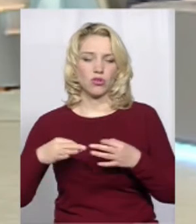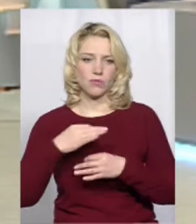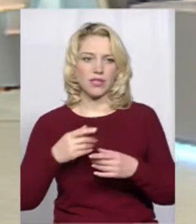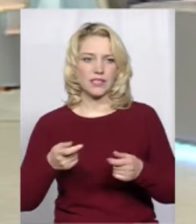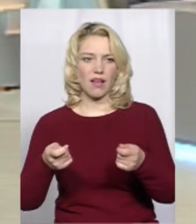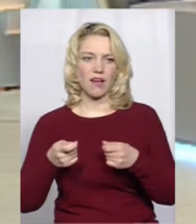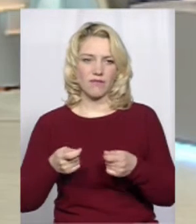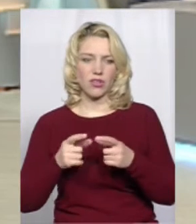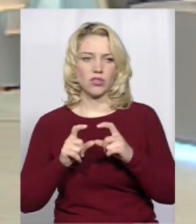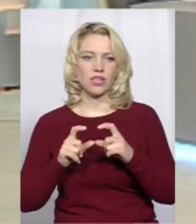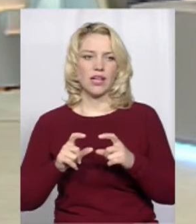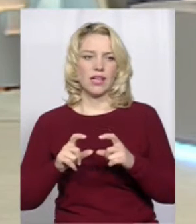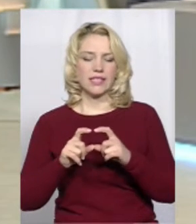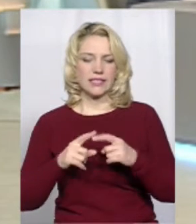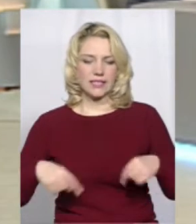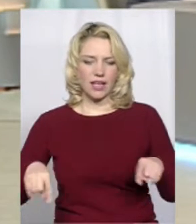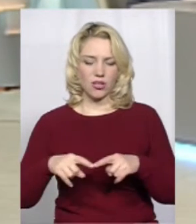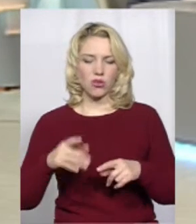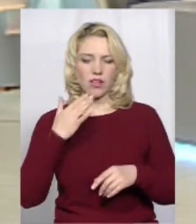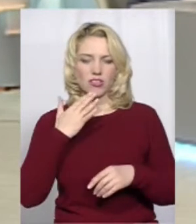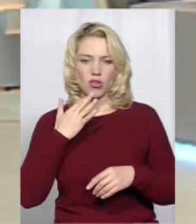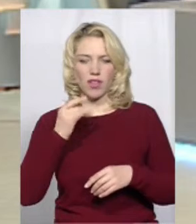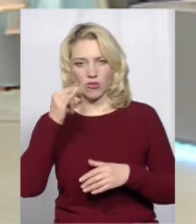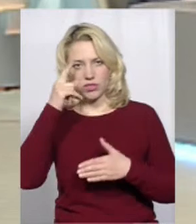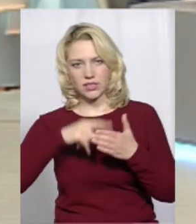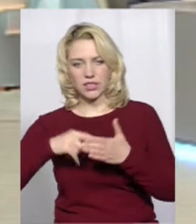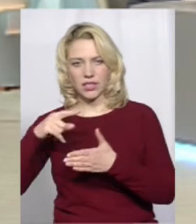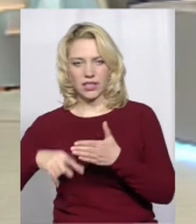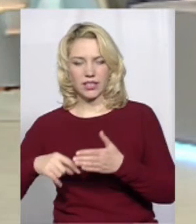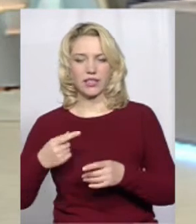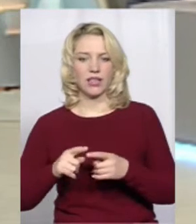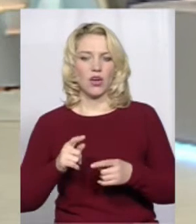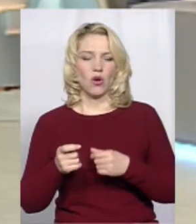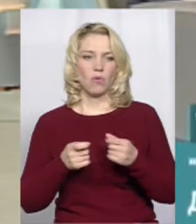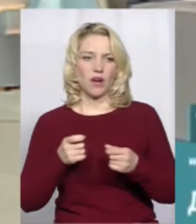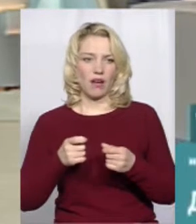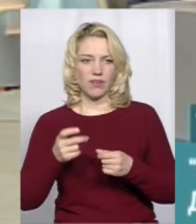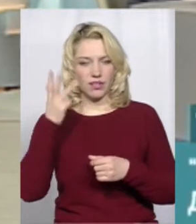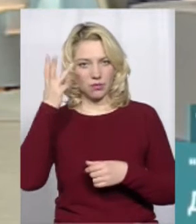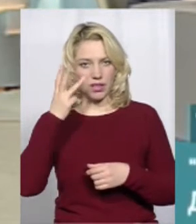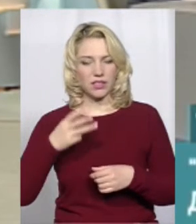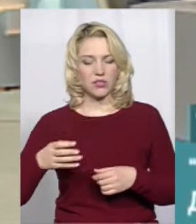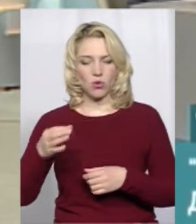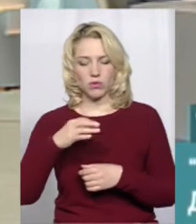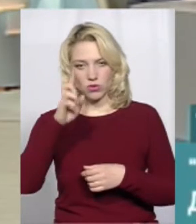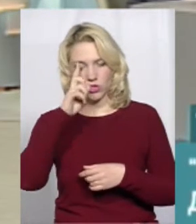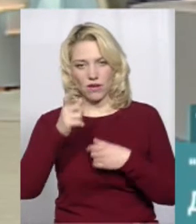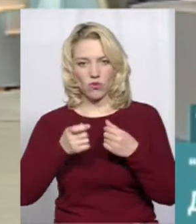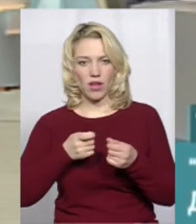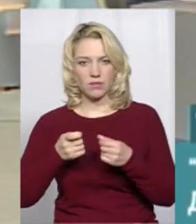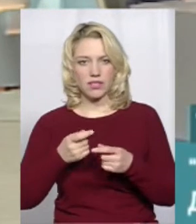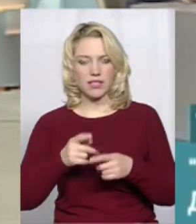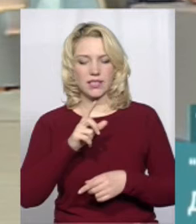сектору національностей та релігій, управління культури, національностей, релігій та туризму Хмельницької обласної державної адміністрації